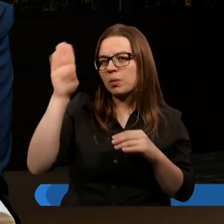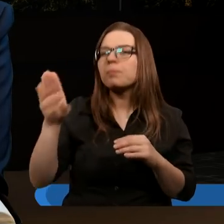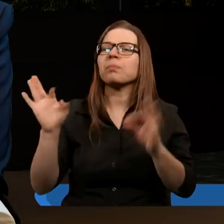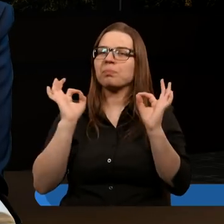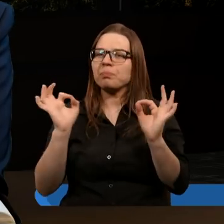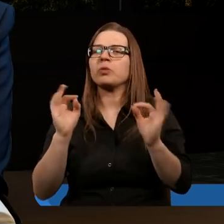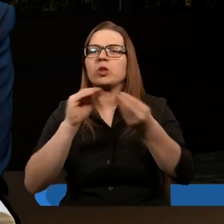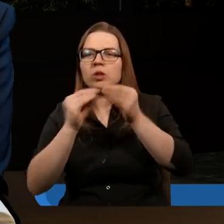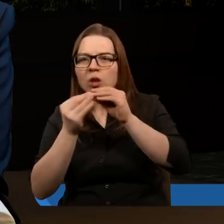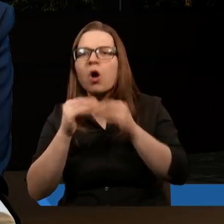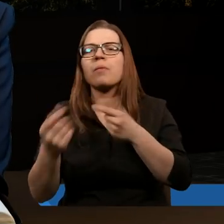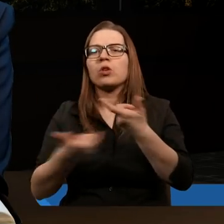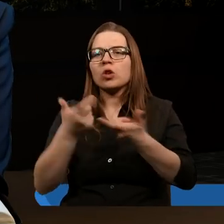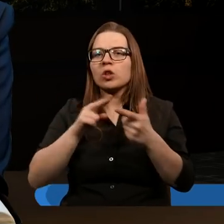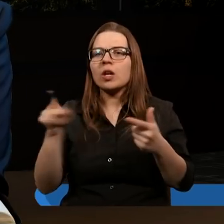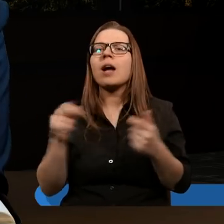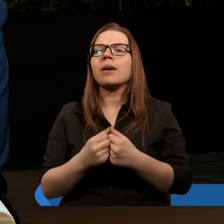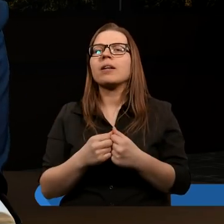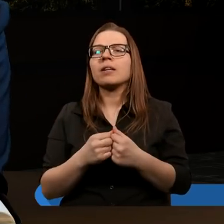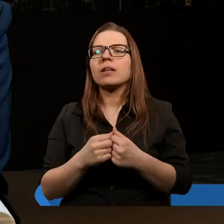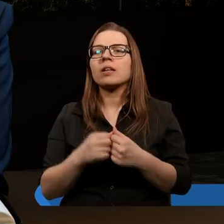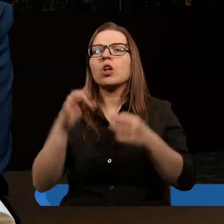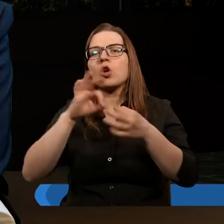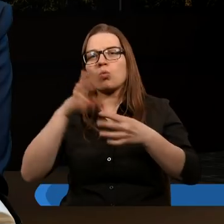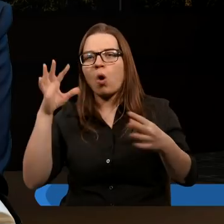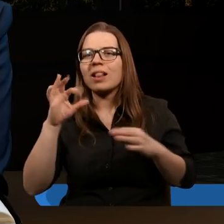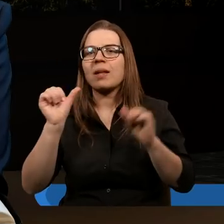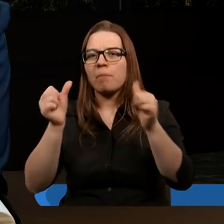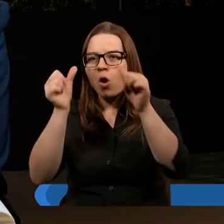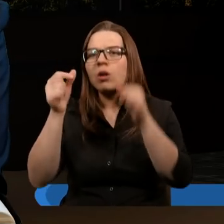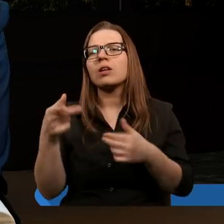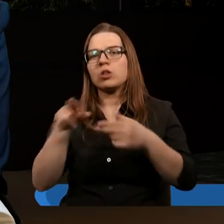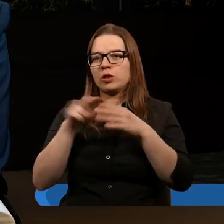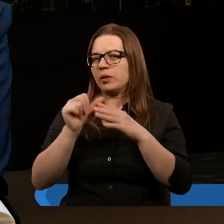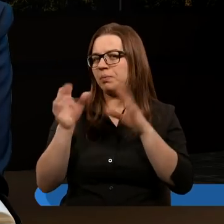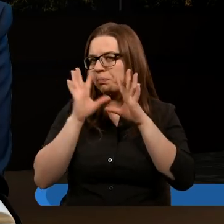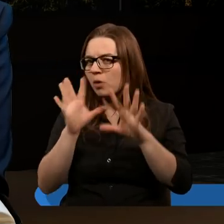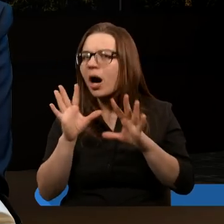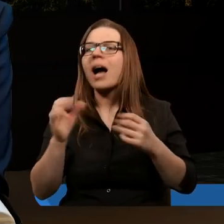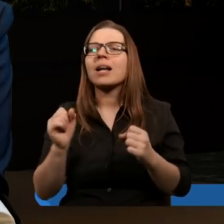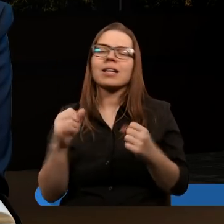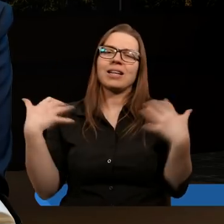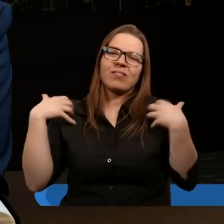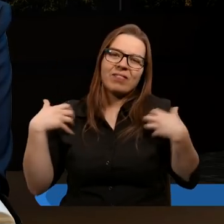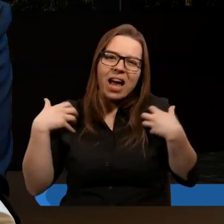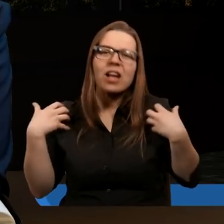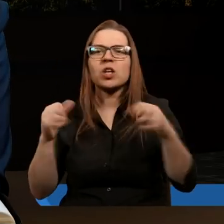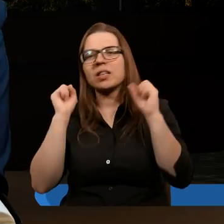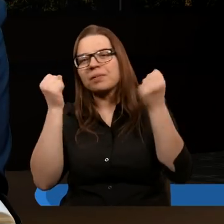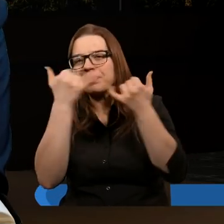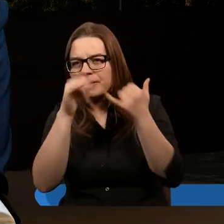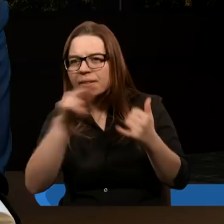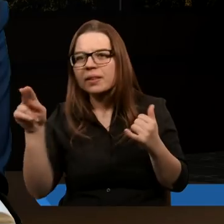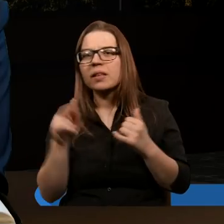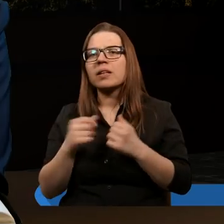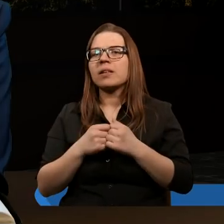skonstruowana, prawda? Najpierw mamy złoty posąg, później ten posąg, który jest w śnie pokazany, później mamy zwierzęta, rogi i tak dalej.